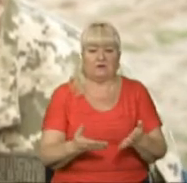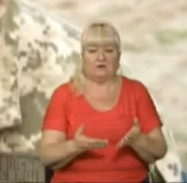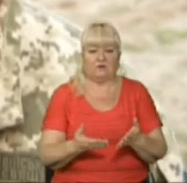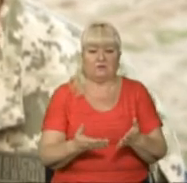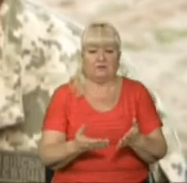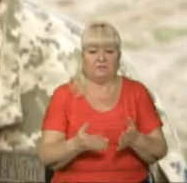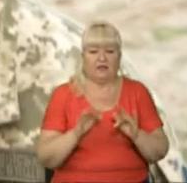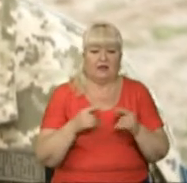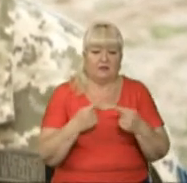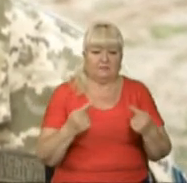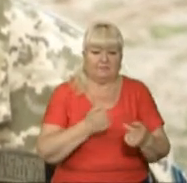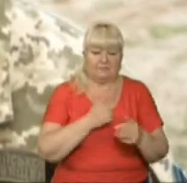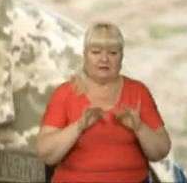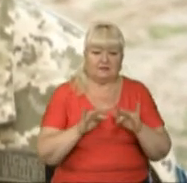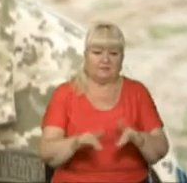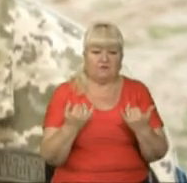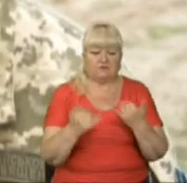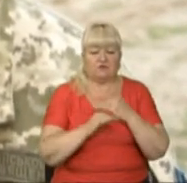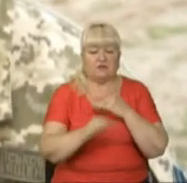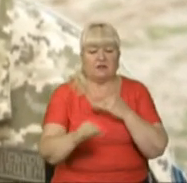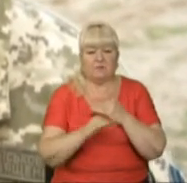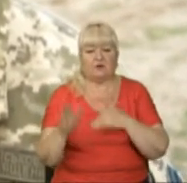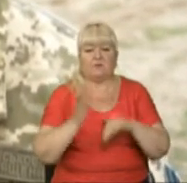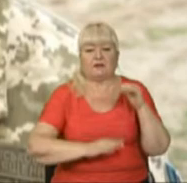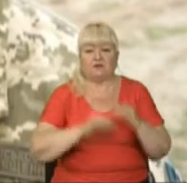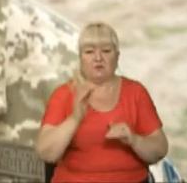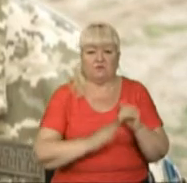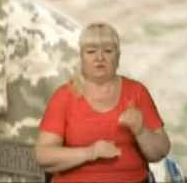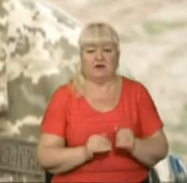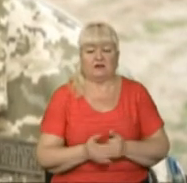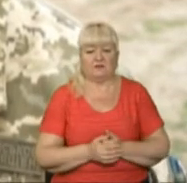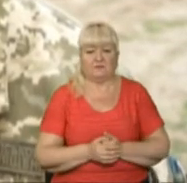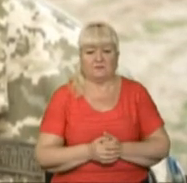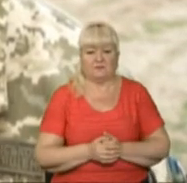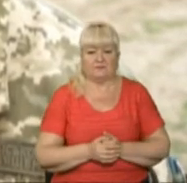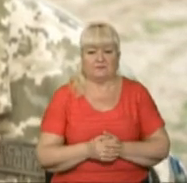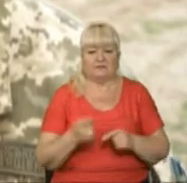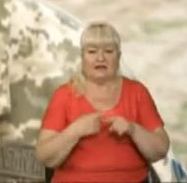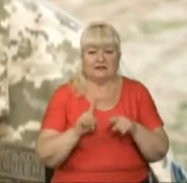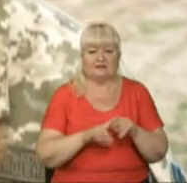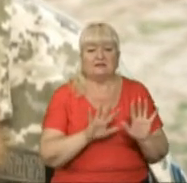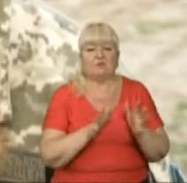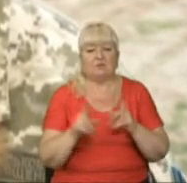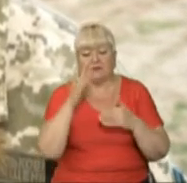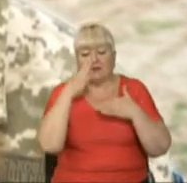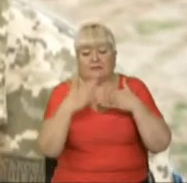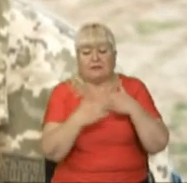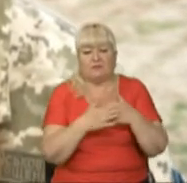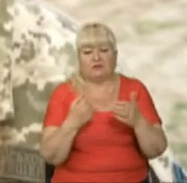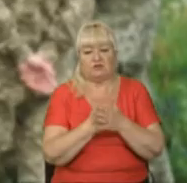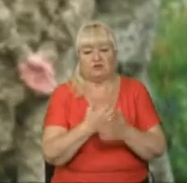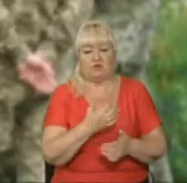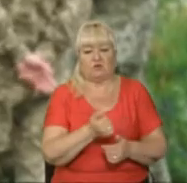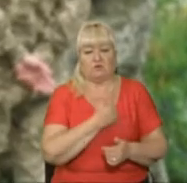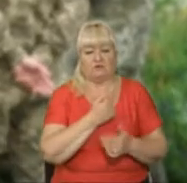справу. І, власне, сьогодні ми на полігоні пропрактикували практично ці події, які наближені максимально до військового